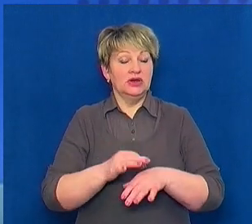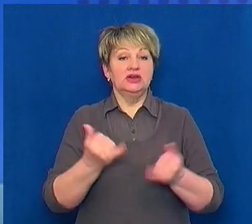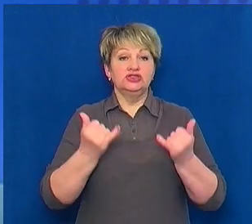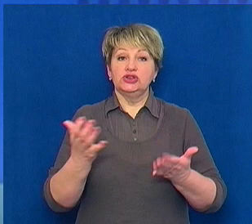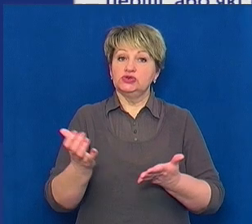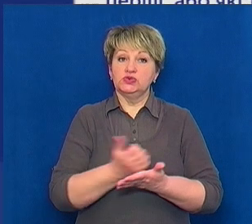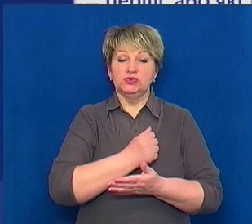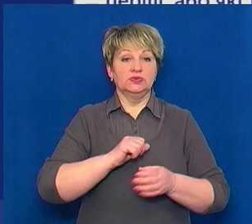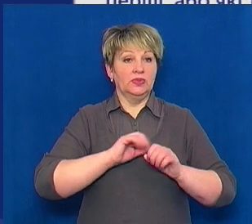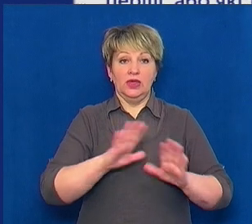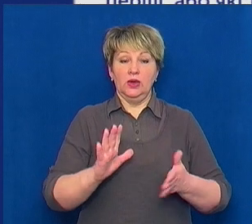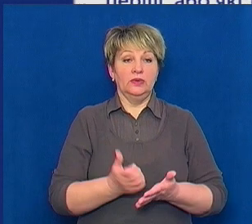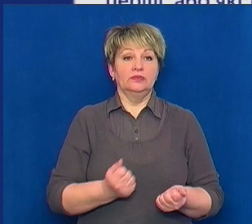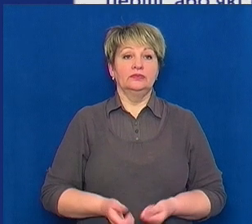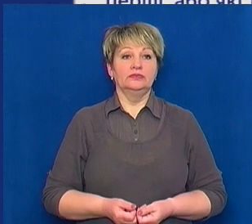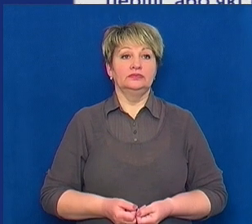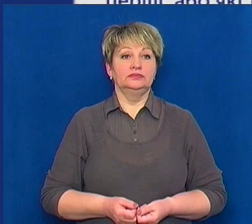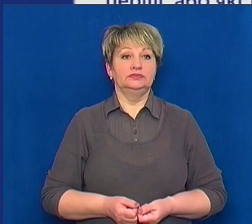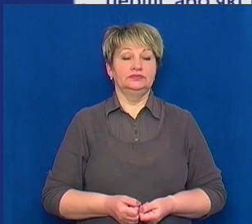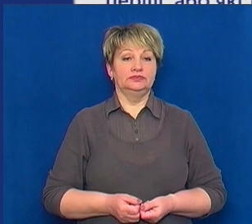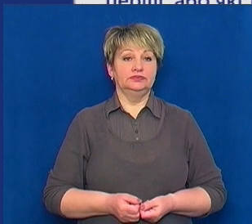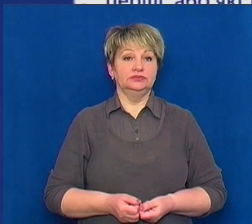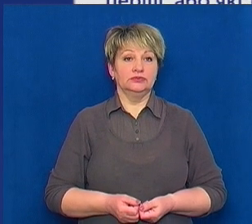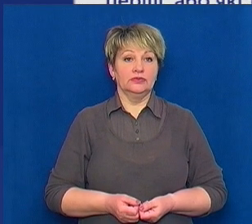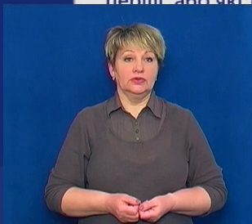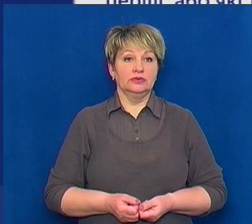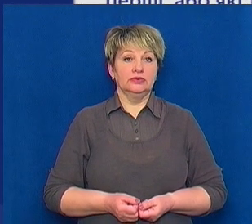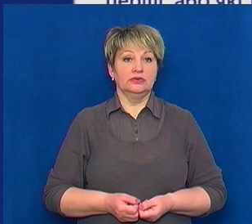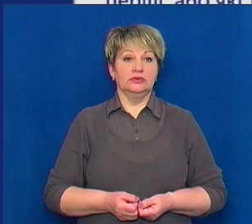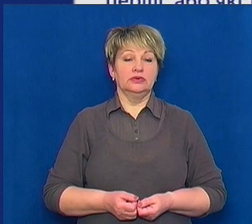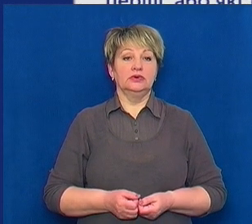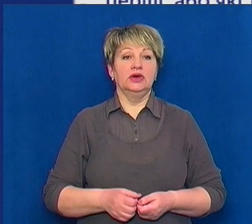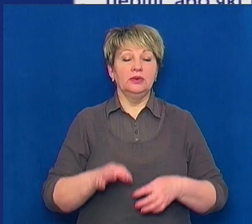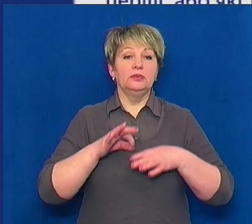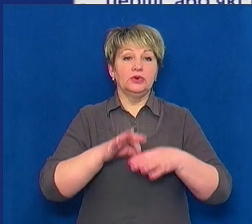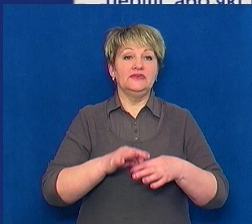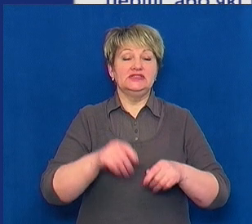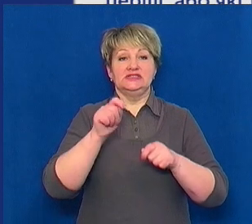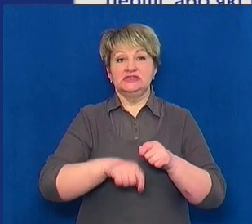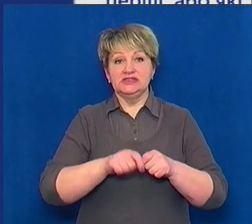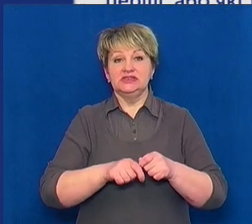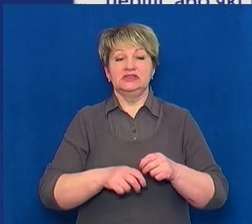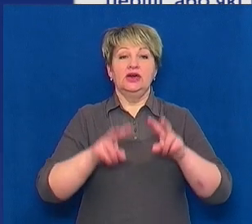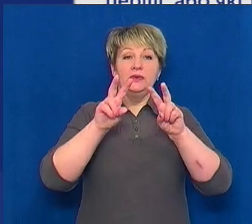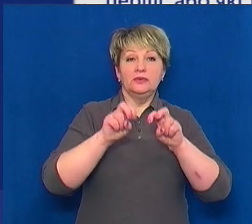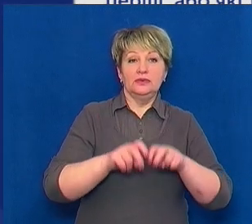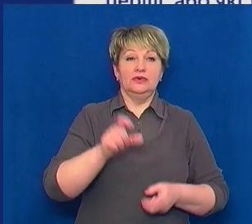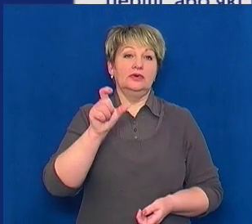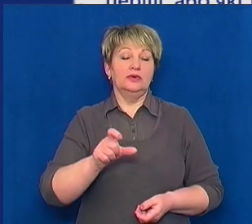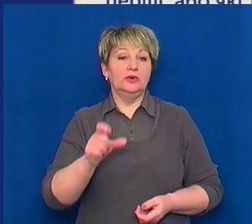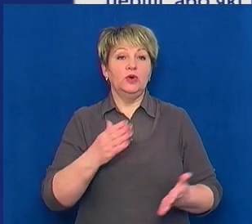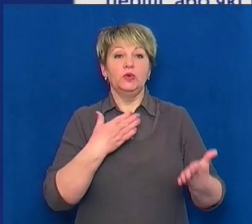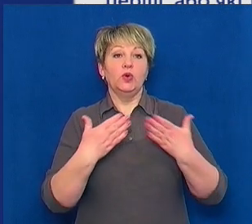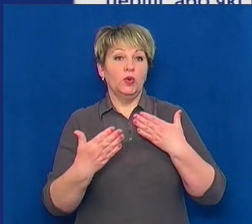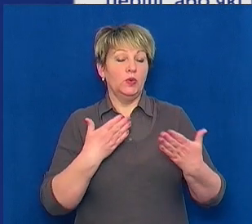не вдалося. Відділення зачинене, проведеться дезінфекція, обстежаться всі люди, які були контактні,